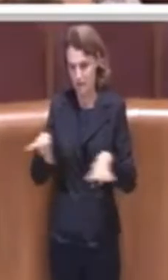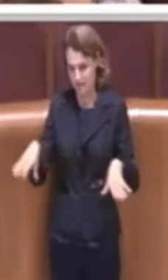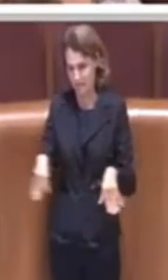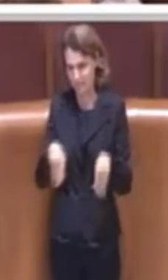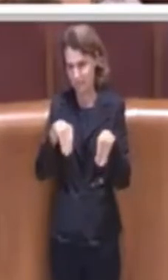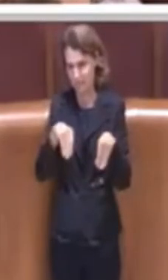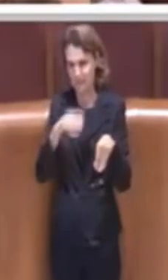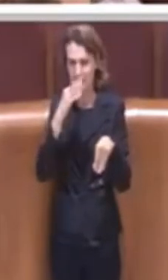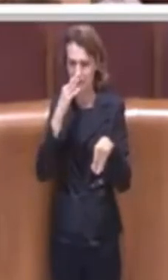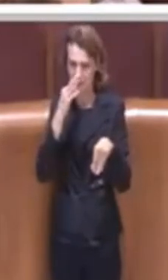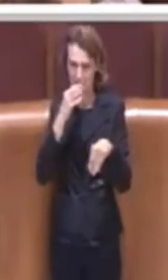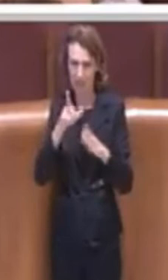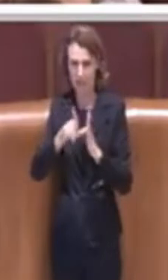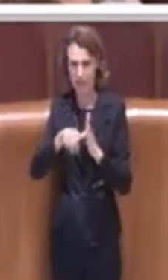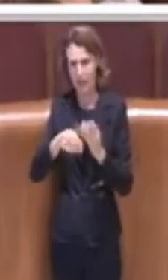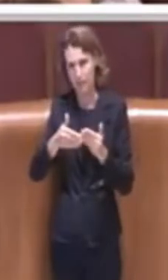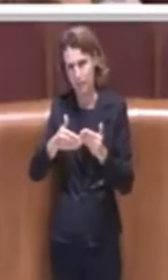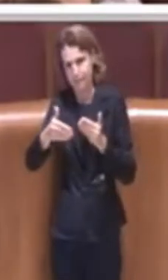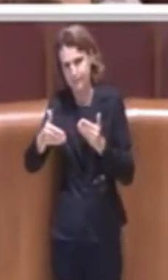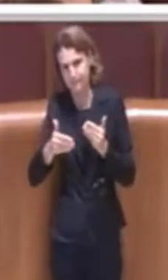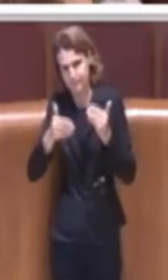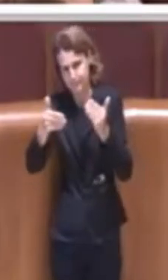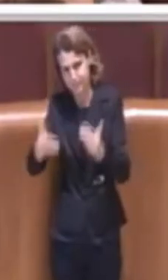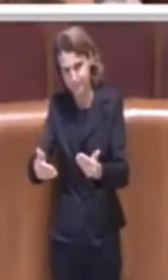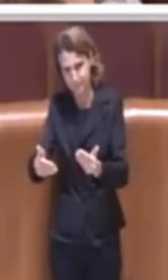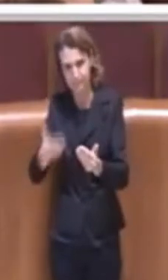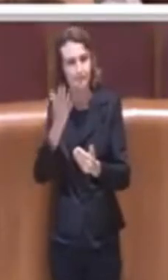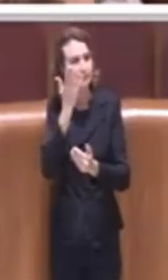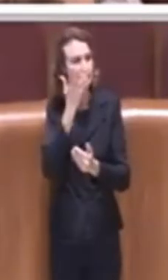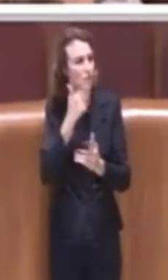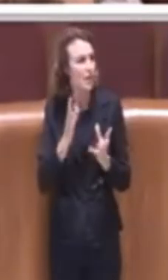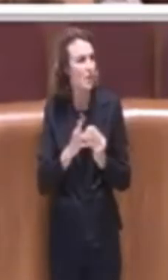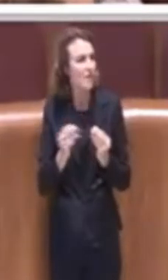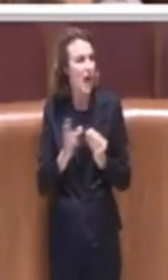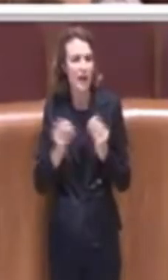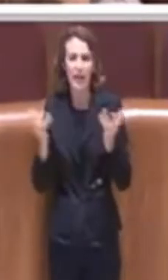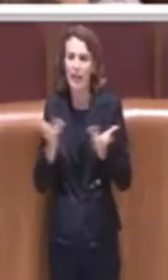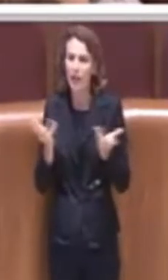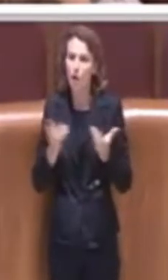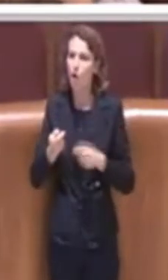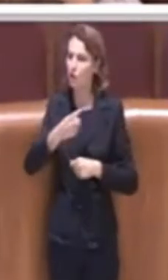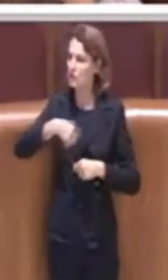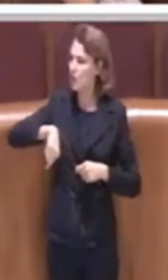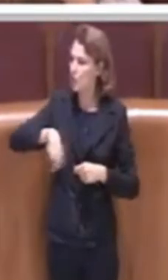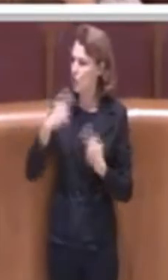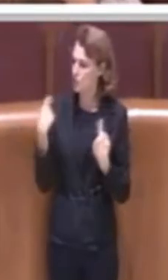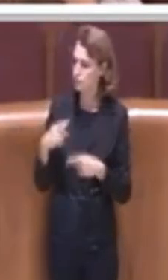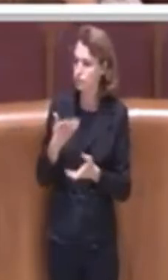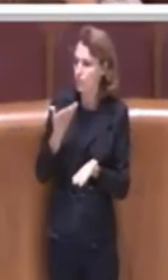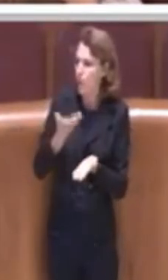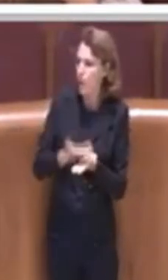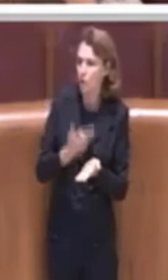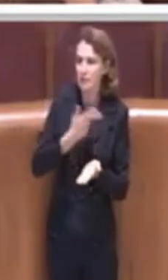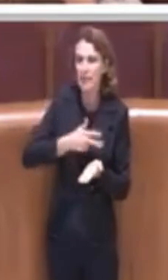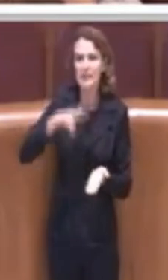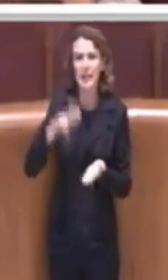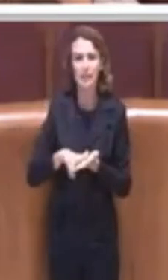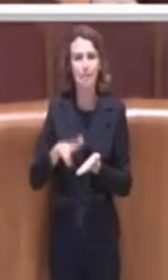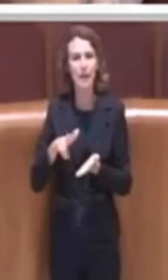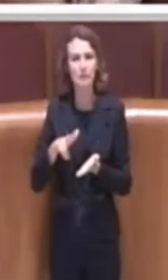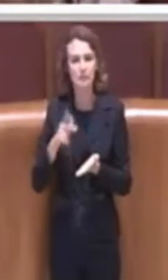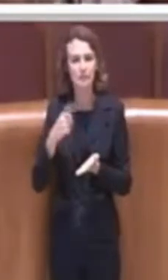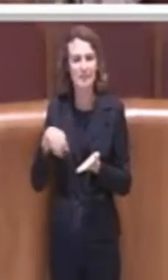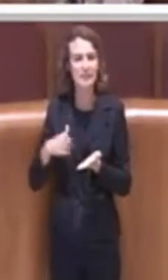attimino dilatare i tempi. Che cosa vogliamo fare noi qui con questa proposta di delibera che è una delibera di